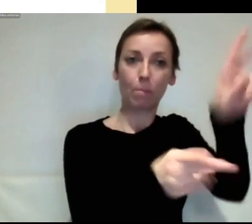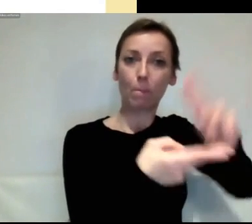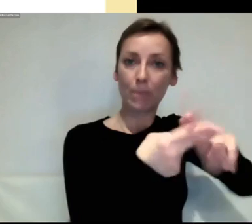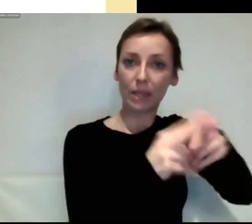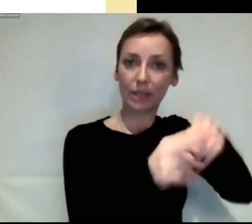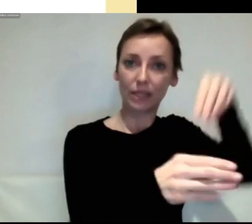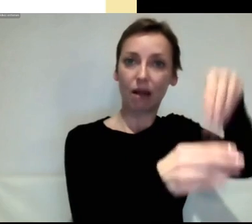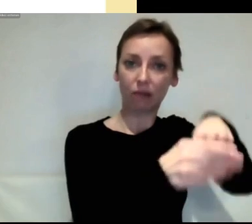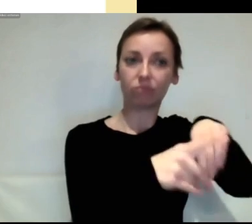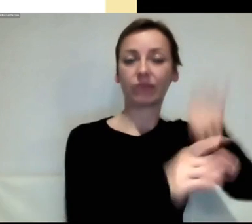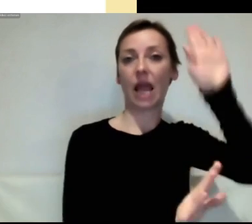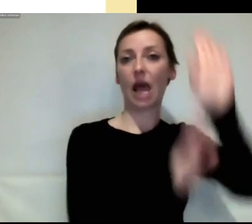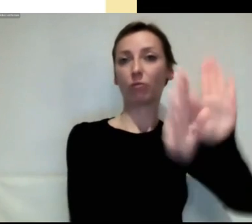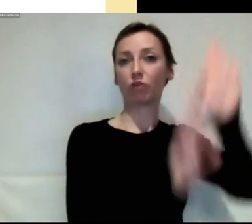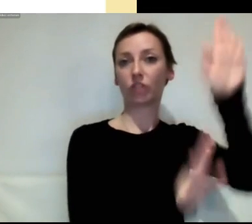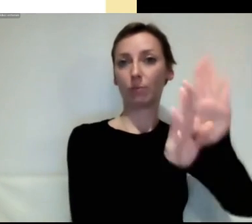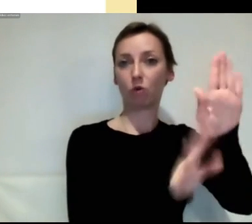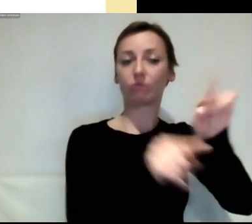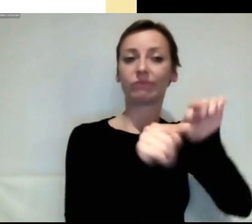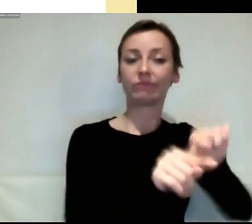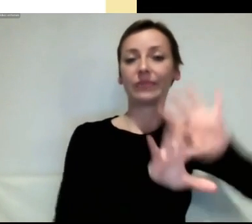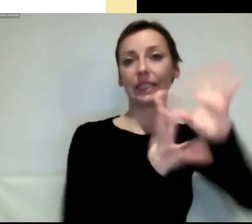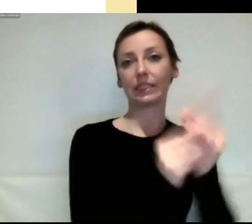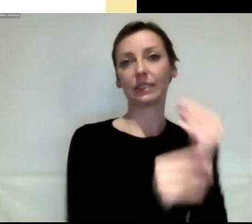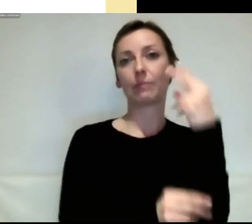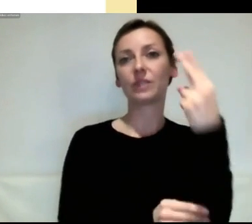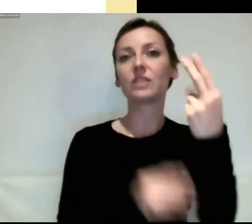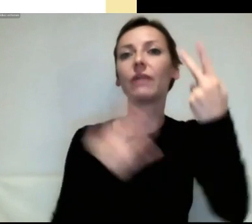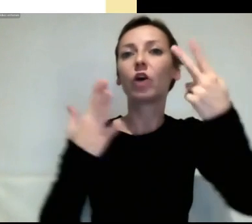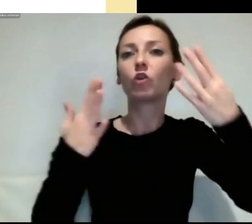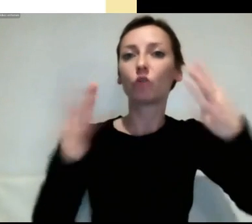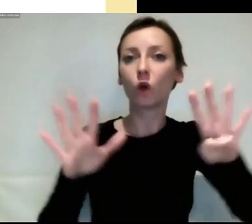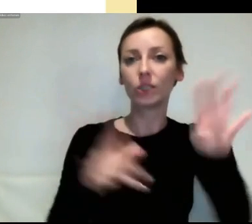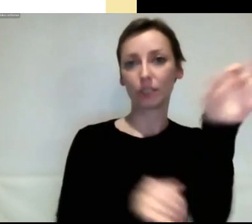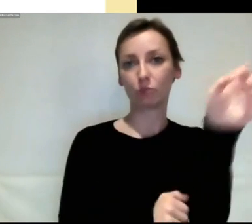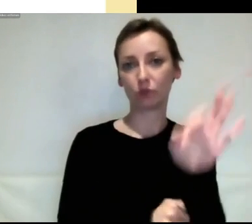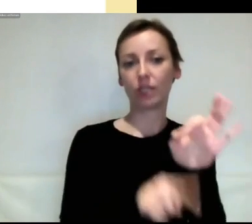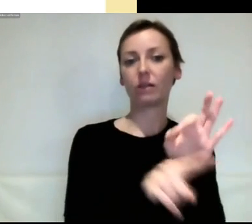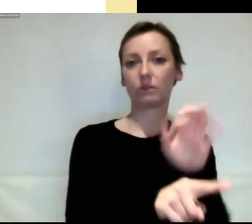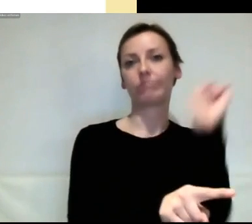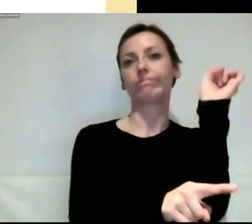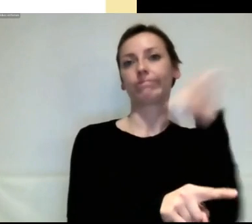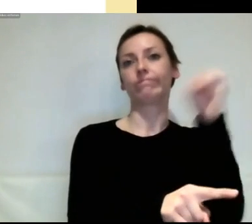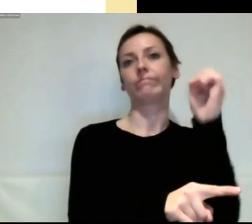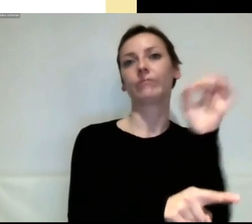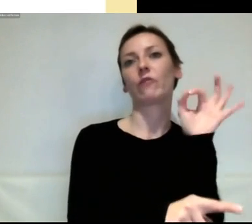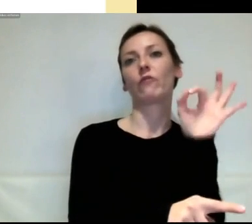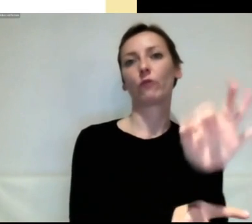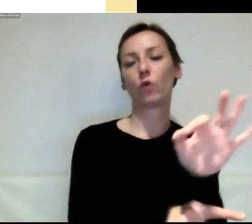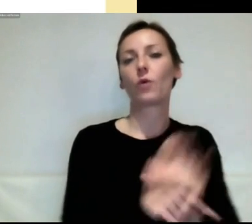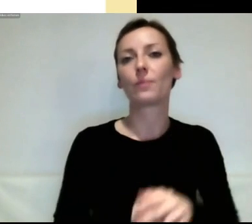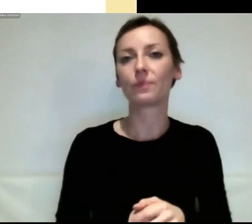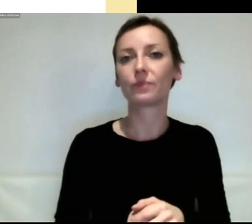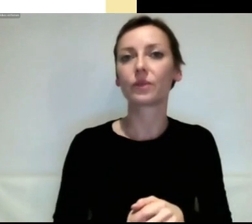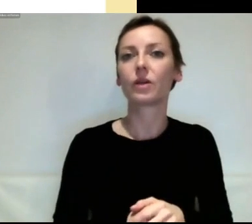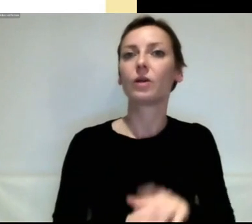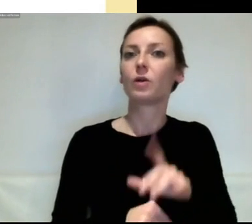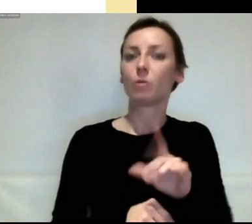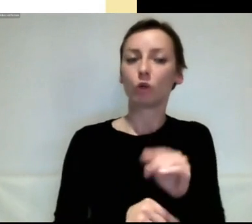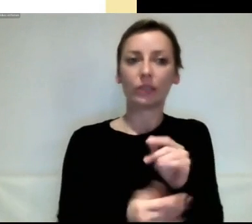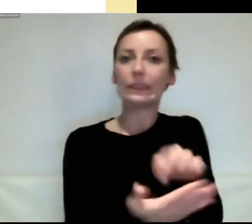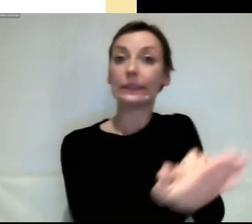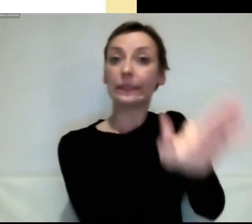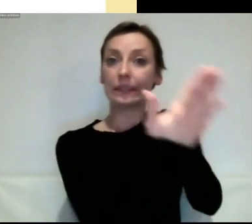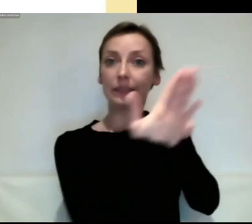der Teilnehmenden haben das unterstützt. Und hier haben wir eben schon eine ganz klare Ansage. Wir wollen die Priorität und